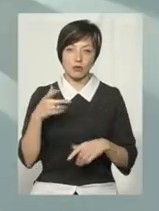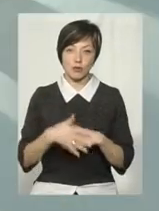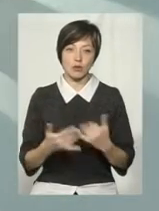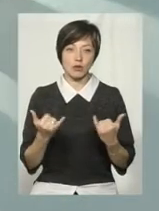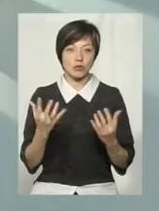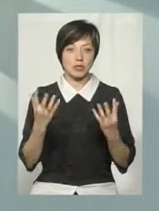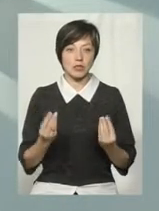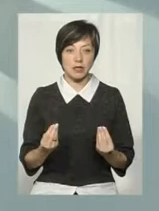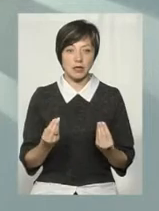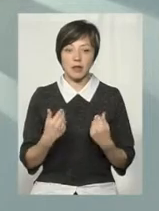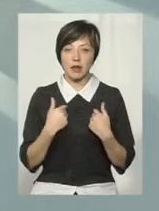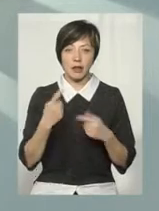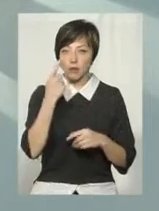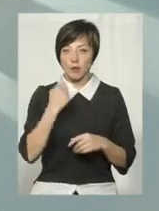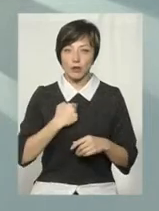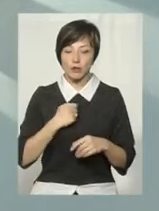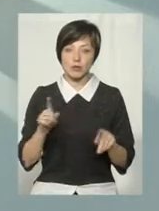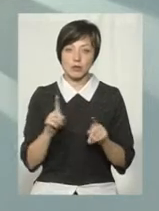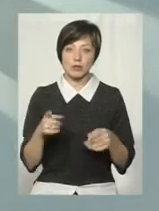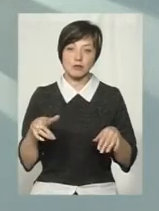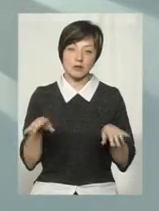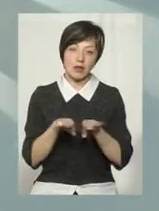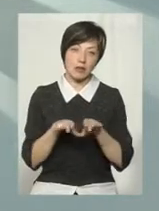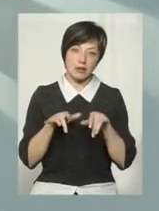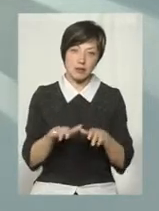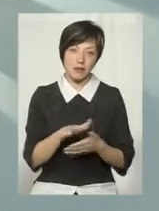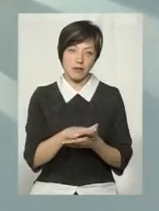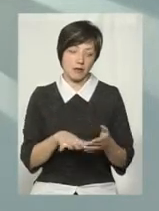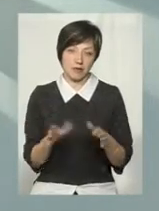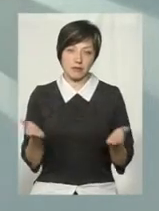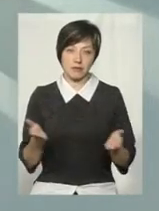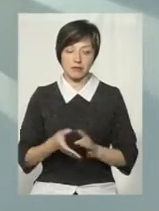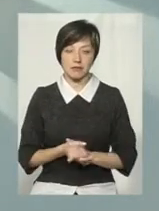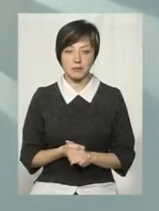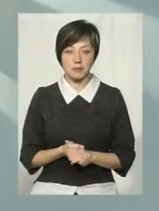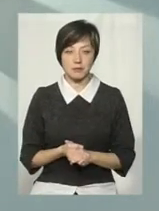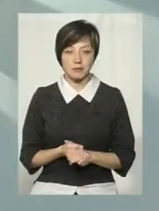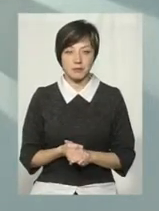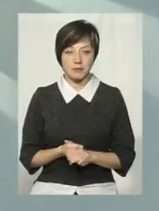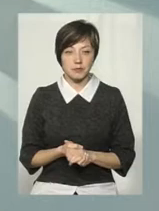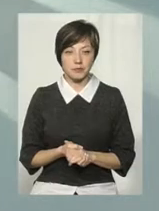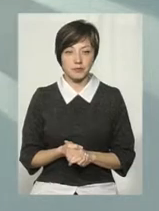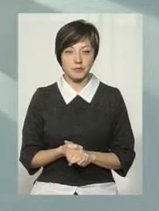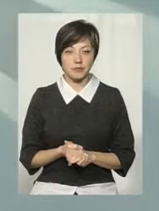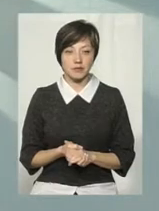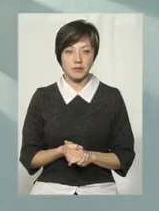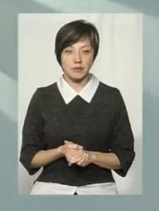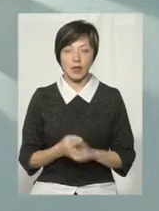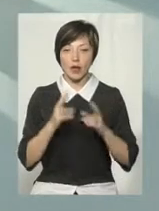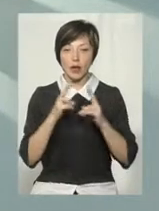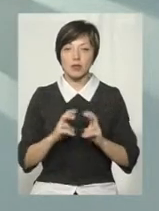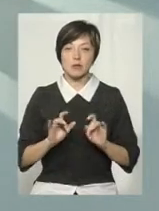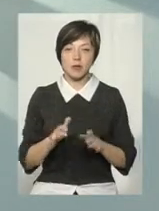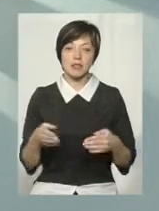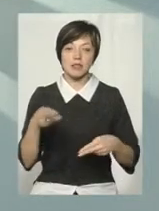сьогодні... Мене навіть не повідомили, що там ця справа далі не пішла, і там розгляд справи